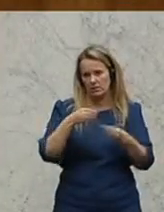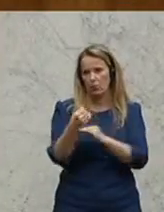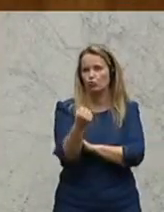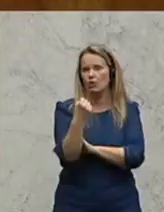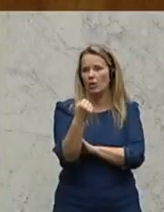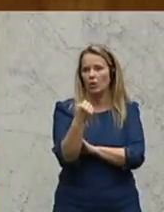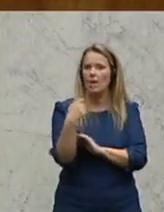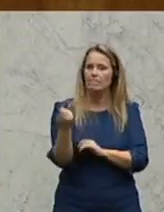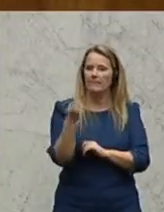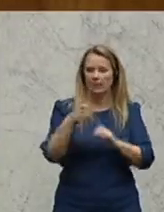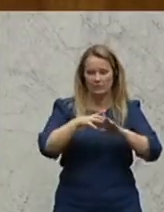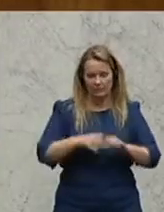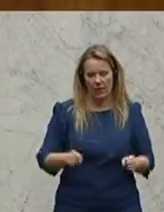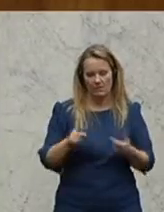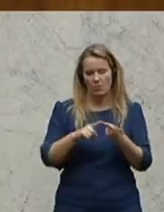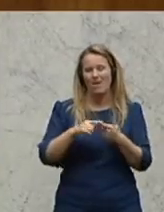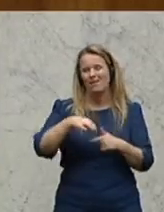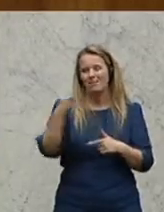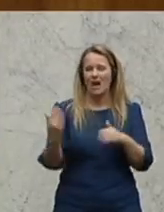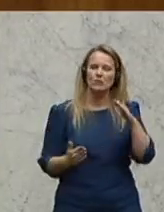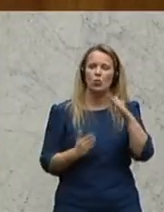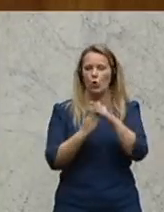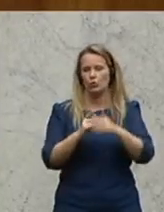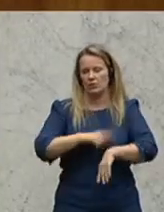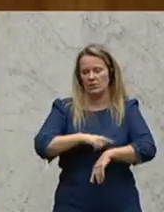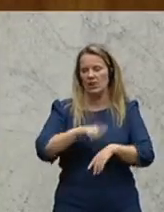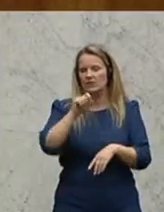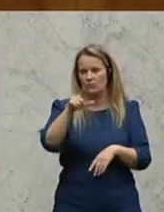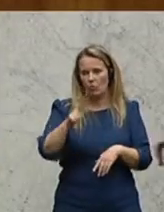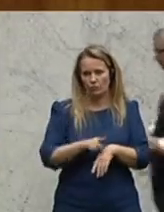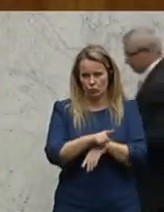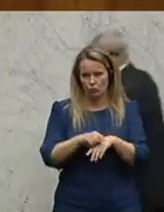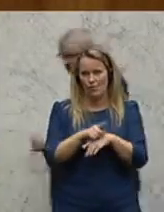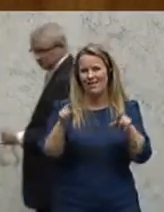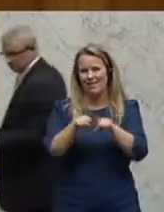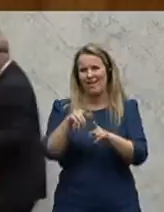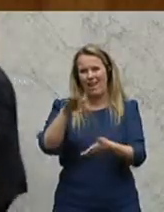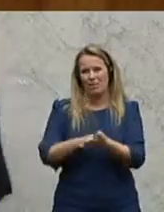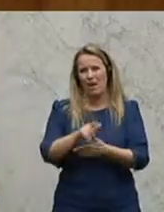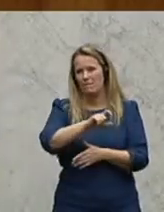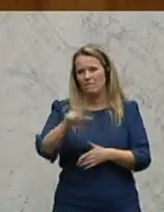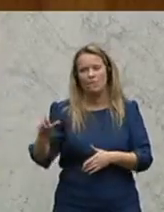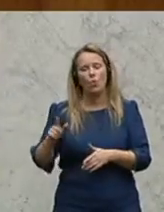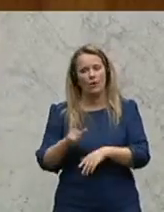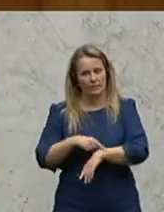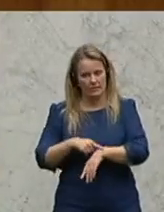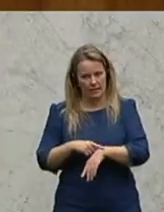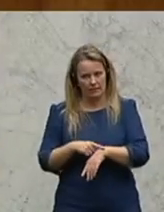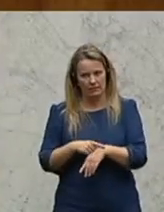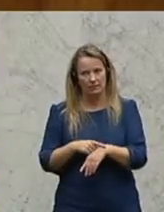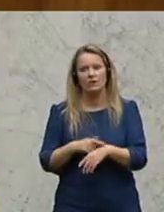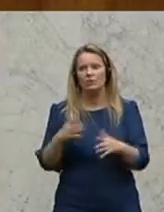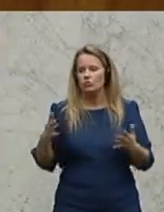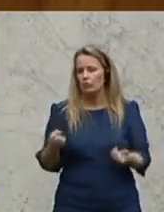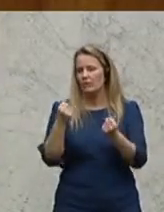Betriebsvereinbarungen, eine Tageshöchstarbeitszeit von maximal zwölf Stunden bei gleichbleibender Wochenhöchstarbeitszeit, das